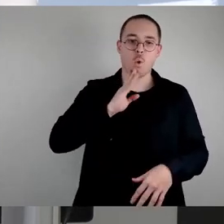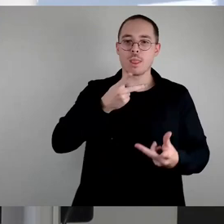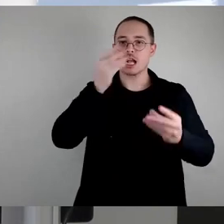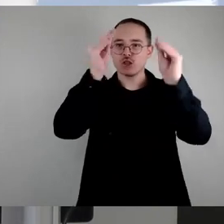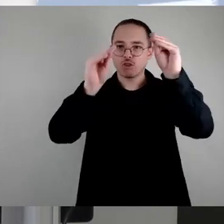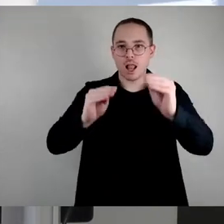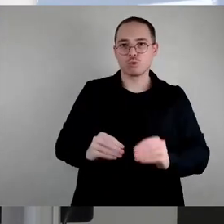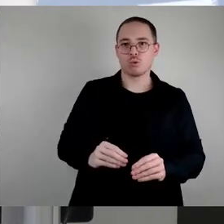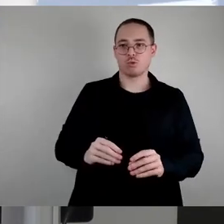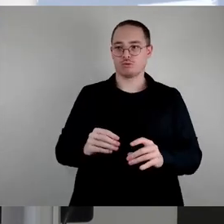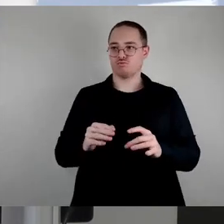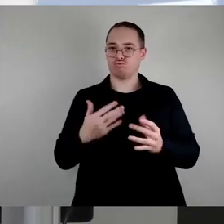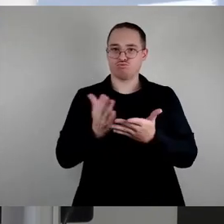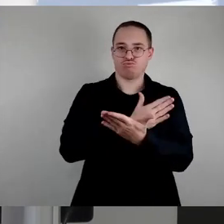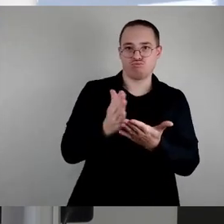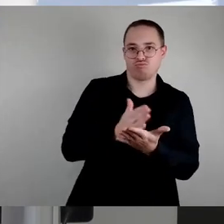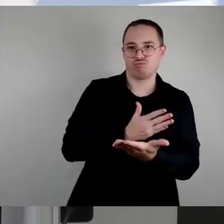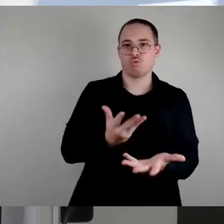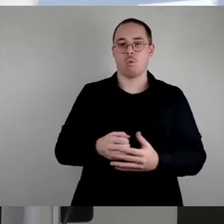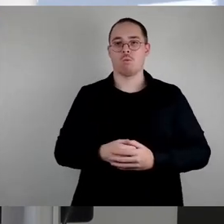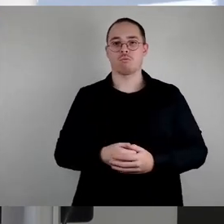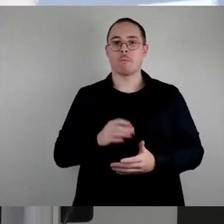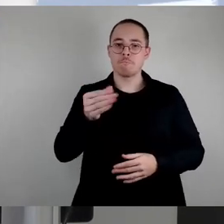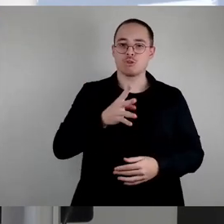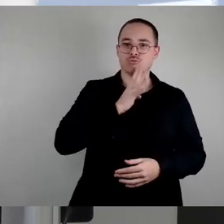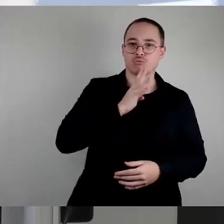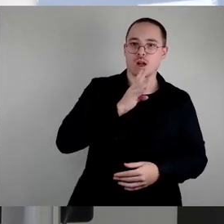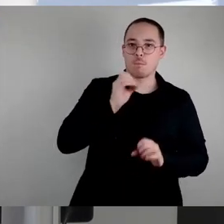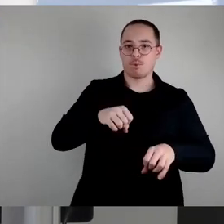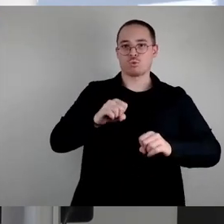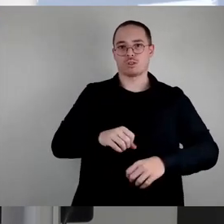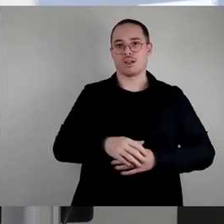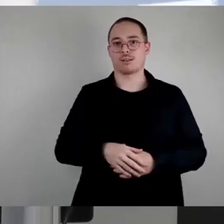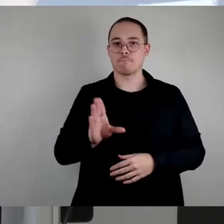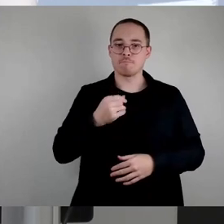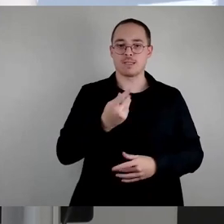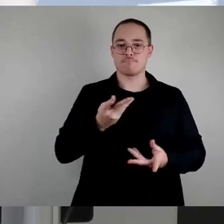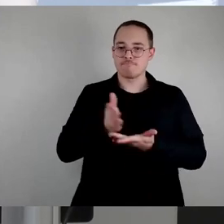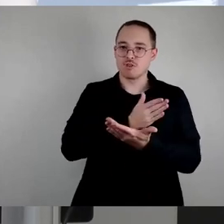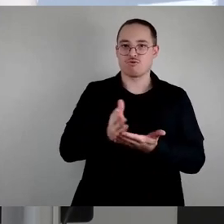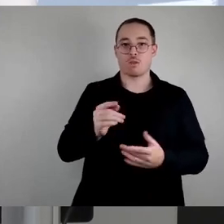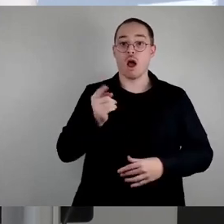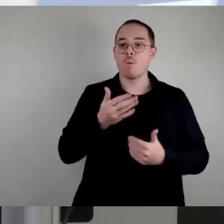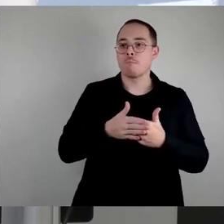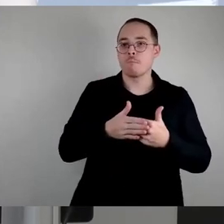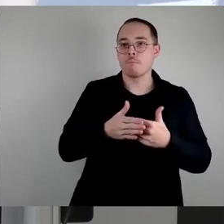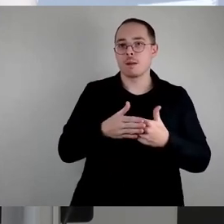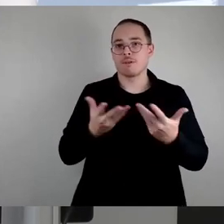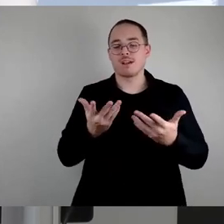und Mitsprachemöglichkeiten auch bei solchen Fragen wie Nebenkosten. Es gibt dafür